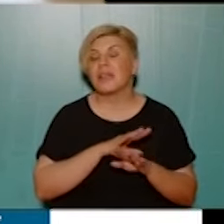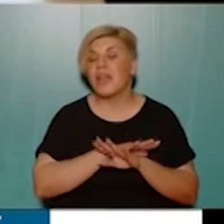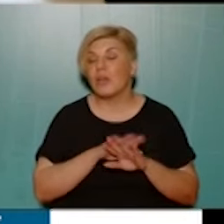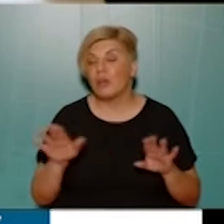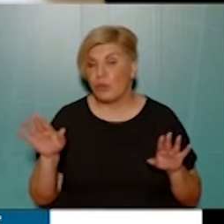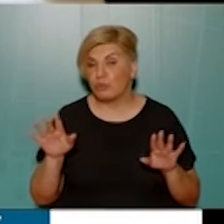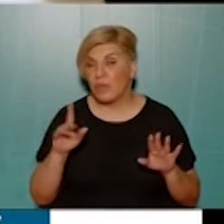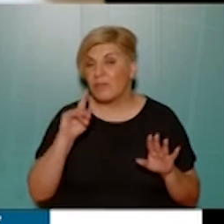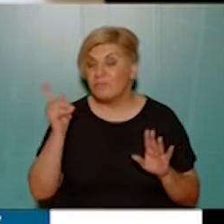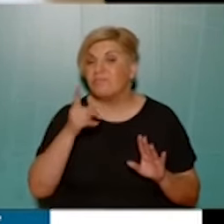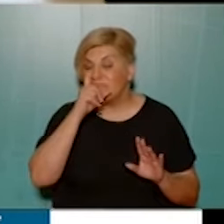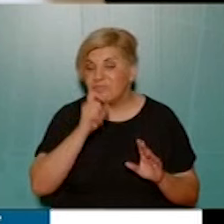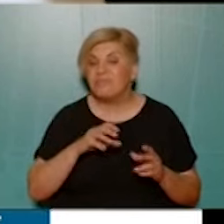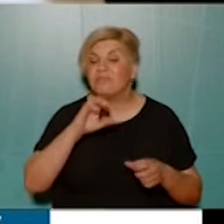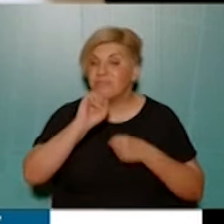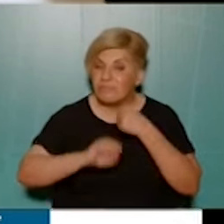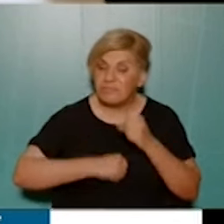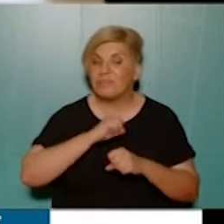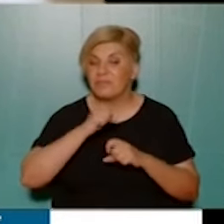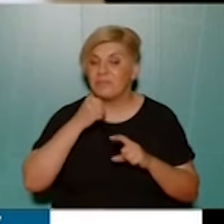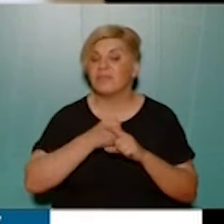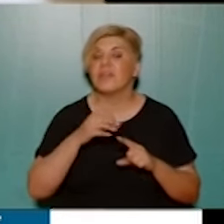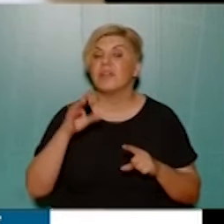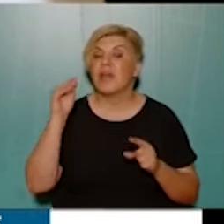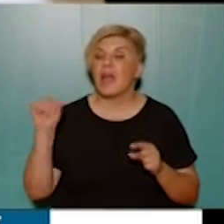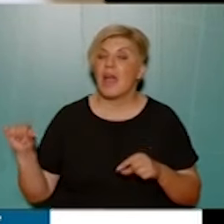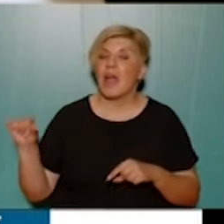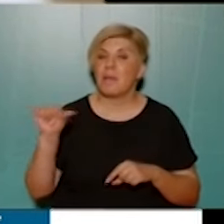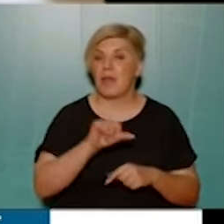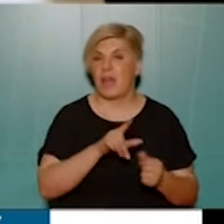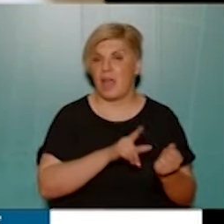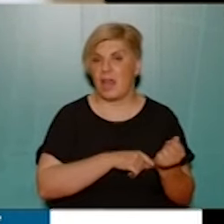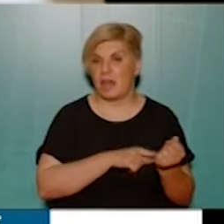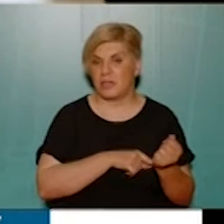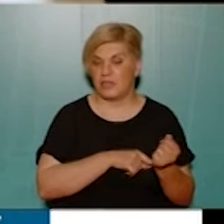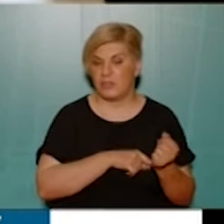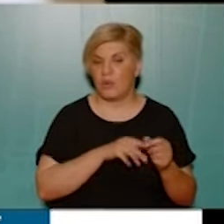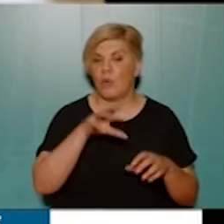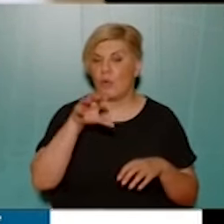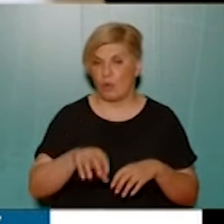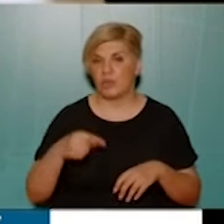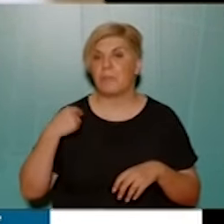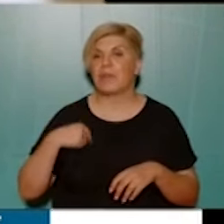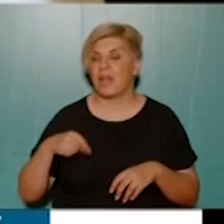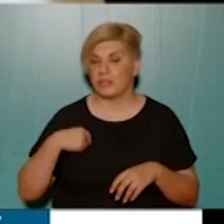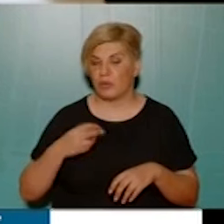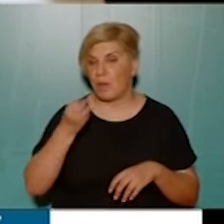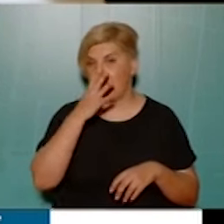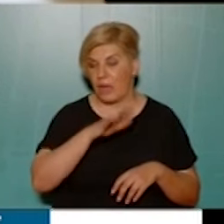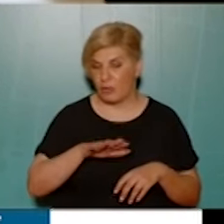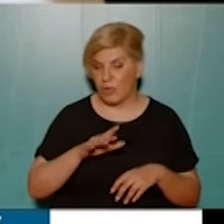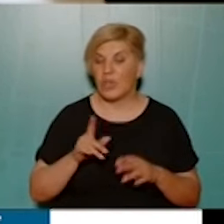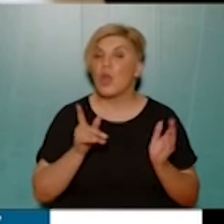περιθώριο να μπορέσει να επαναχαρακτηριστεί ο χώρος. Θα το δούμε και εμείς, πώς το λένε, ακόμα και